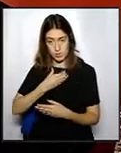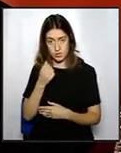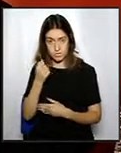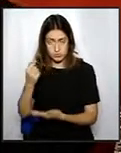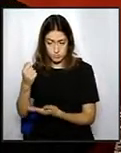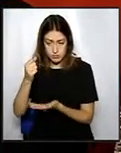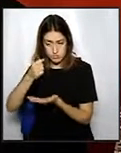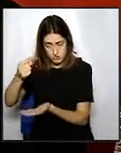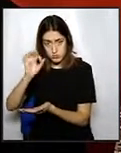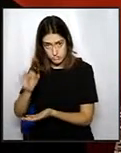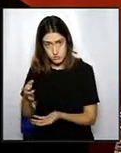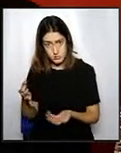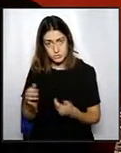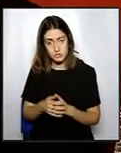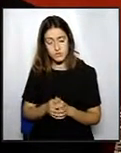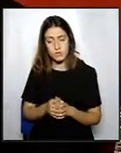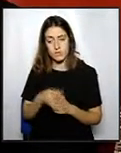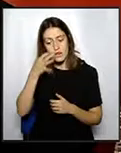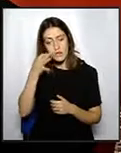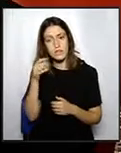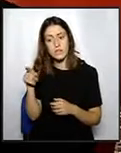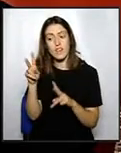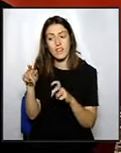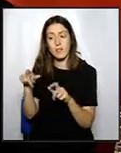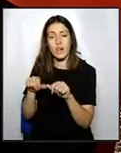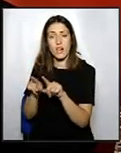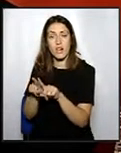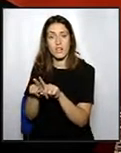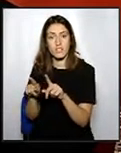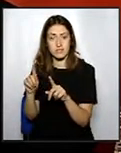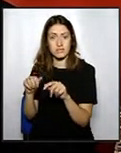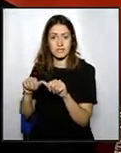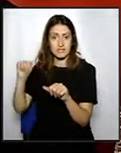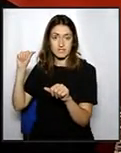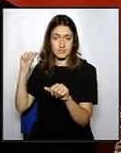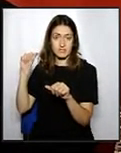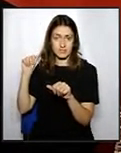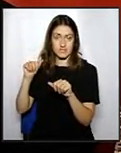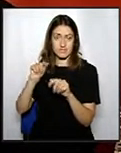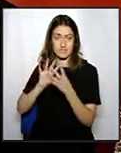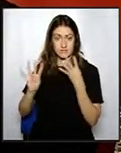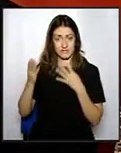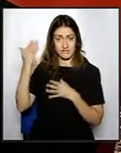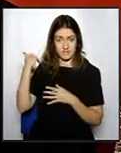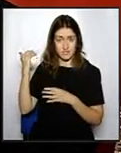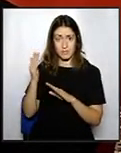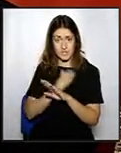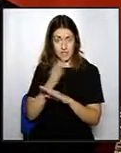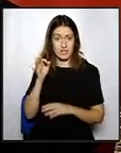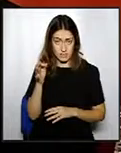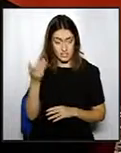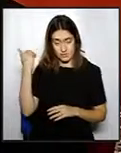és cert que s'ha de dir que això és un tema que s'arrossega de la legislatura passada, tal com ja s'ha dit aquí, que va ser